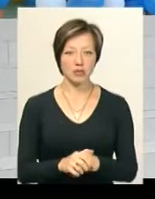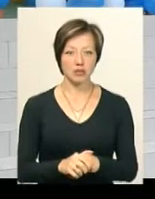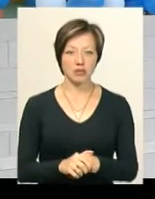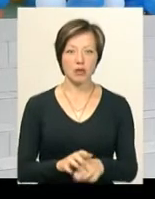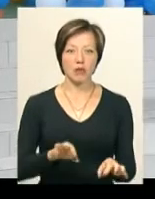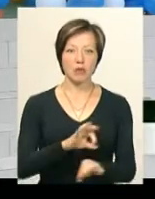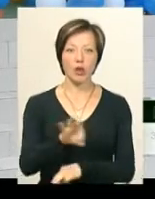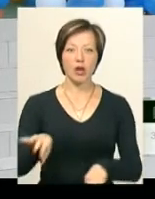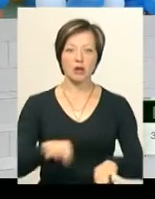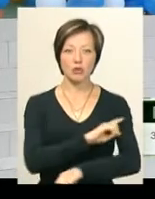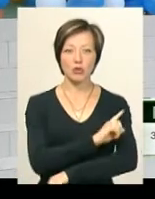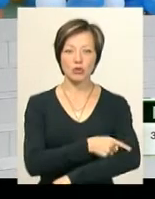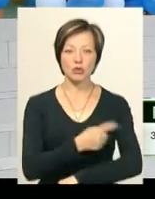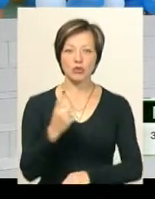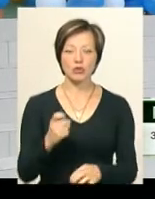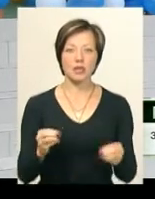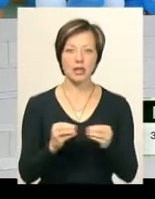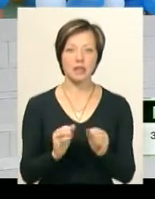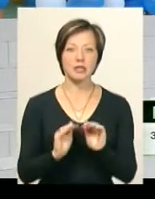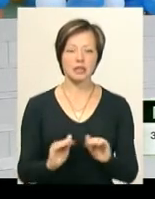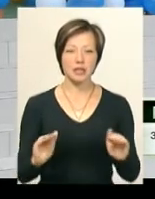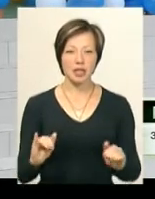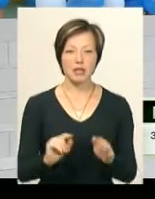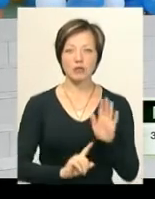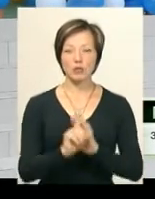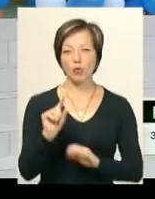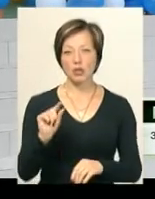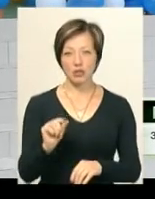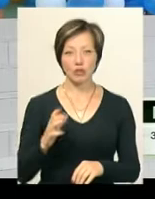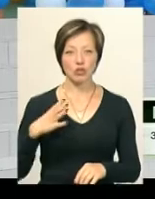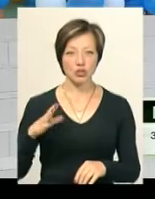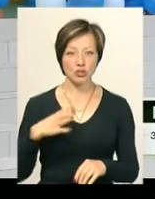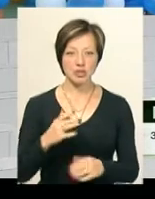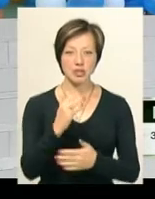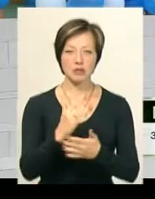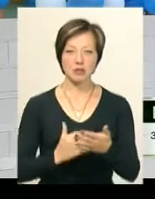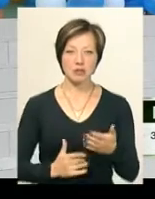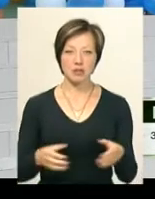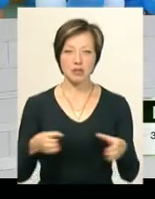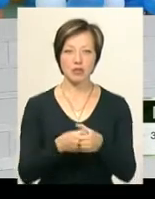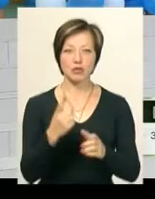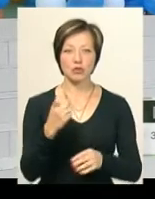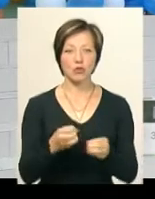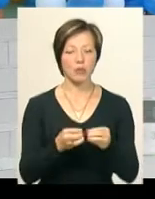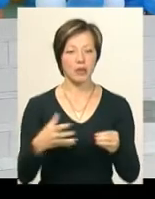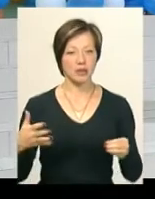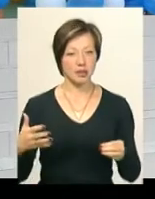потужність 110 вихованців. І з понеділка ми очікуємо за списковим складом 115